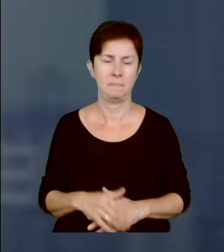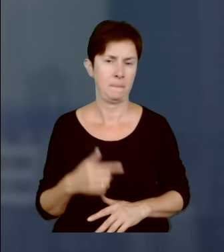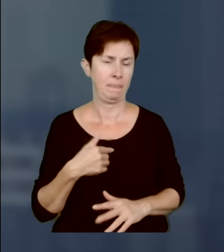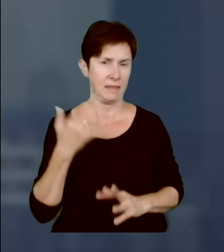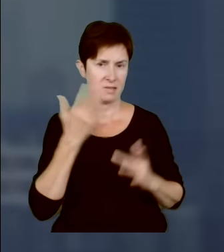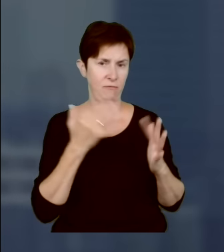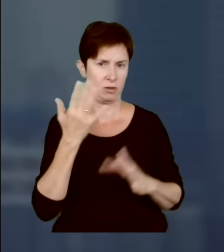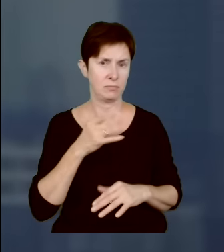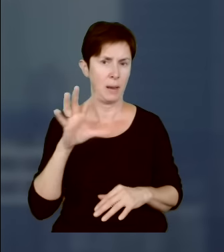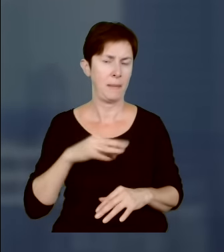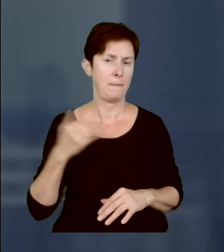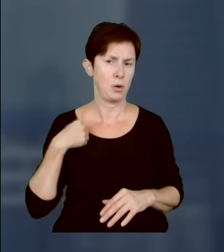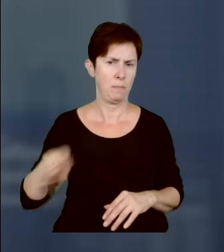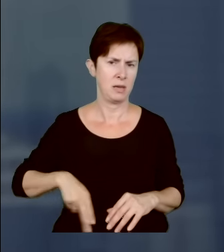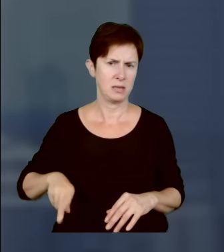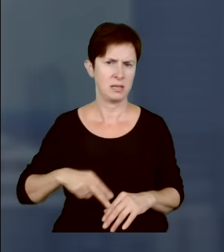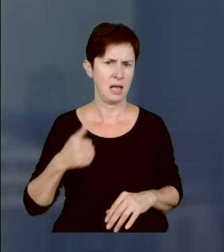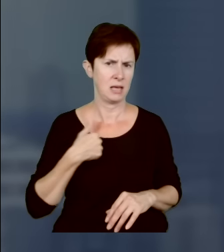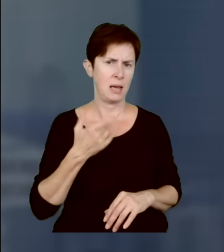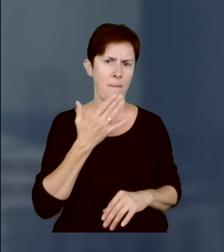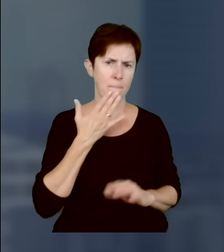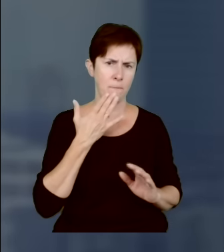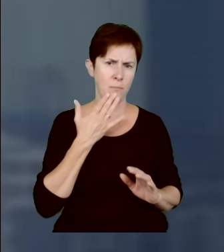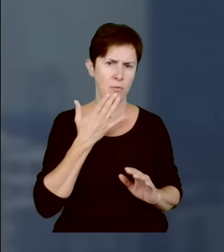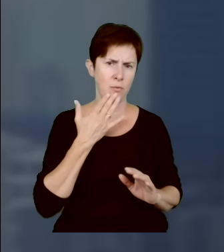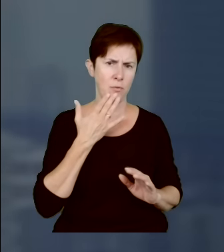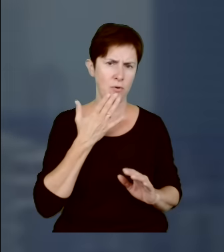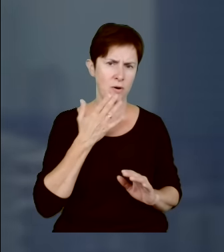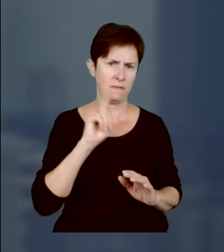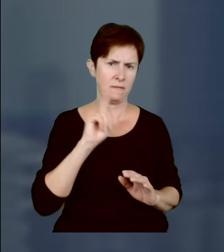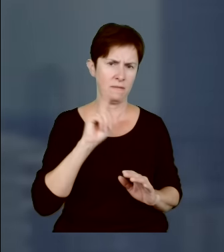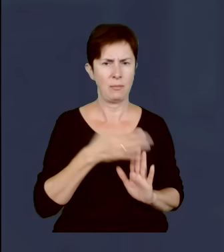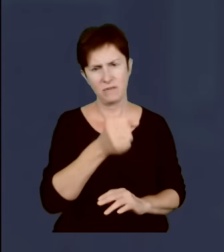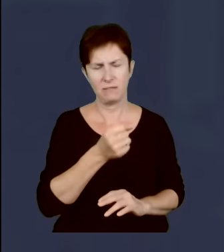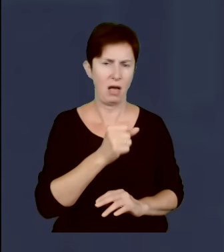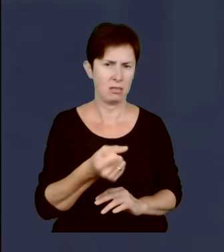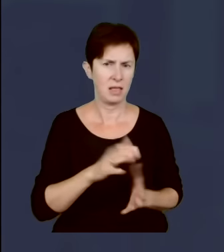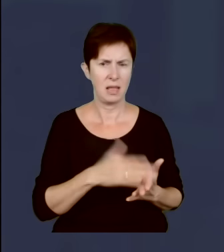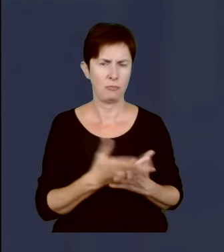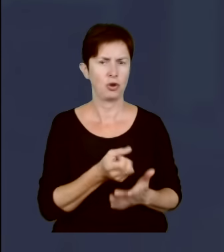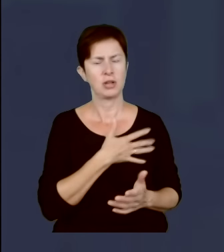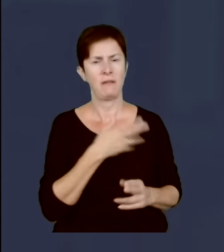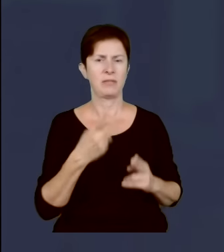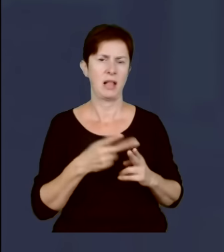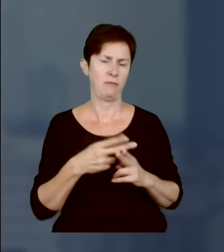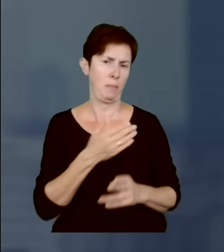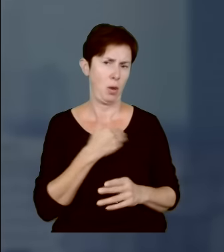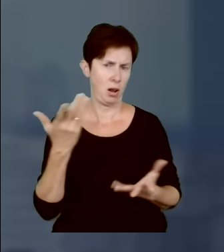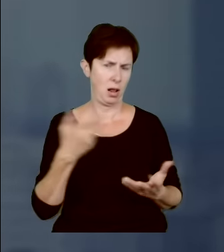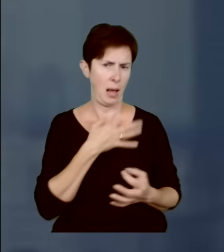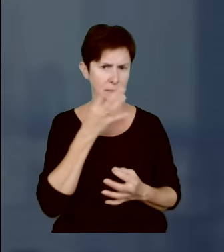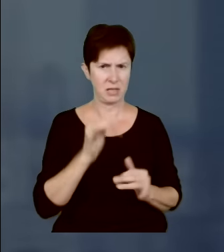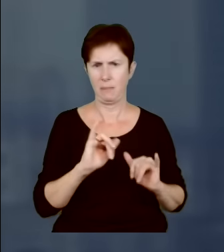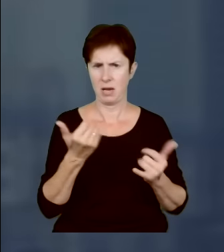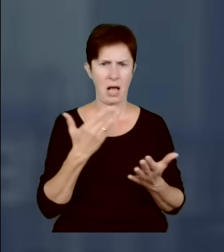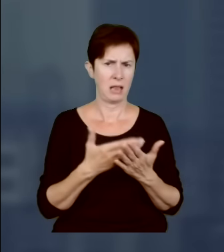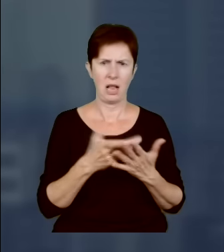pan ministrem, ja na przykład mówię coś do pana, robiąc z panem wywiad jeszcze w telewizji polskiej, dajmy na to, i ja powiem, jak to, dlaczego tego nie